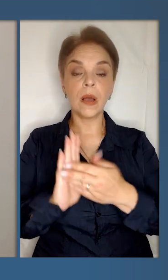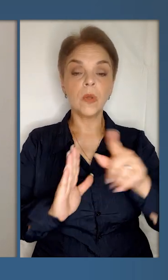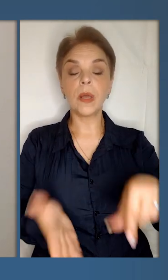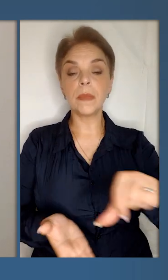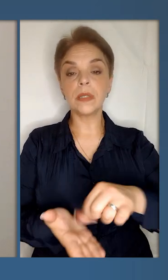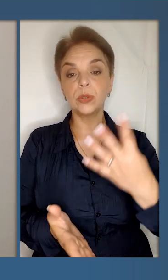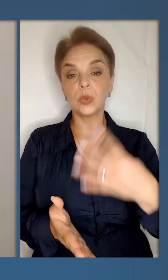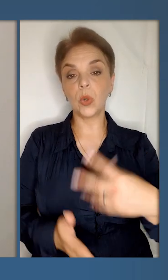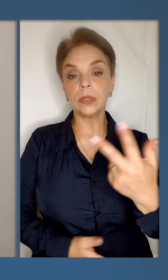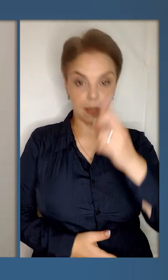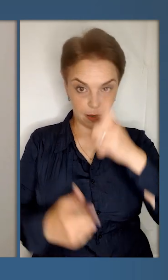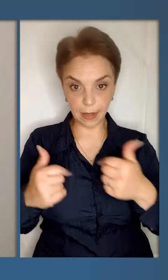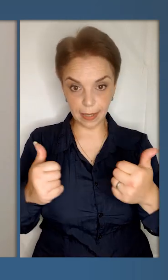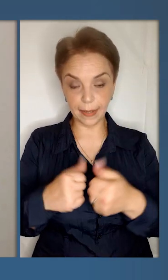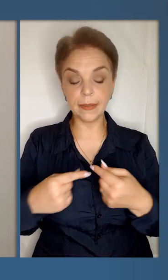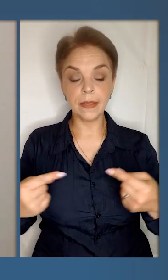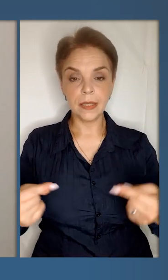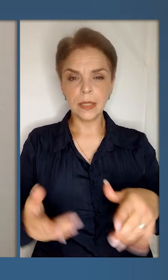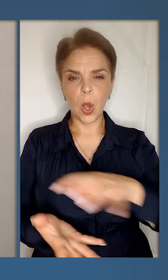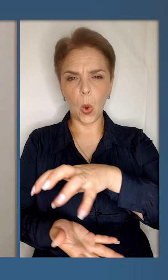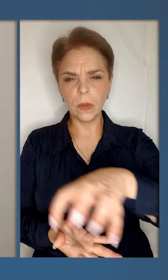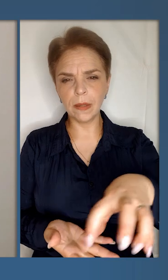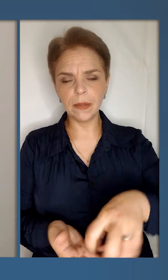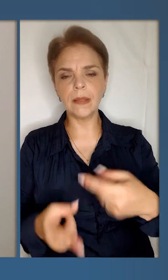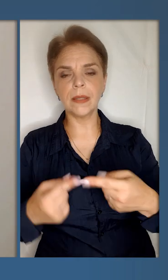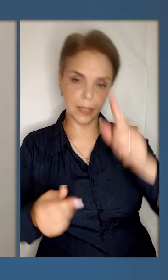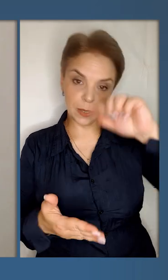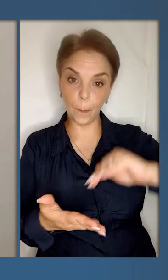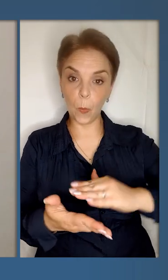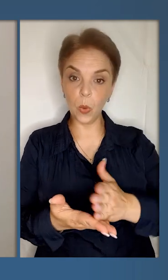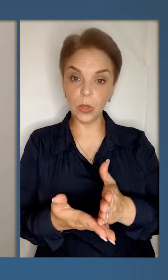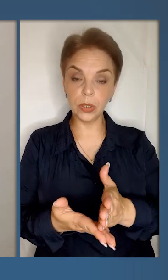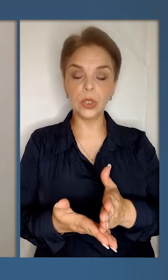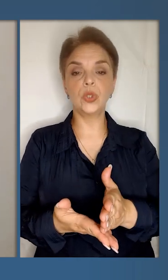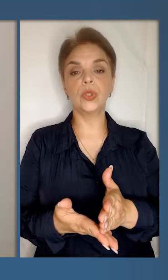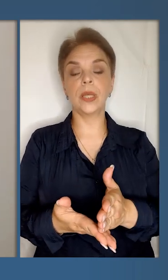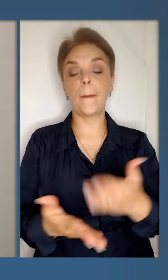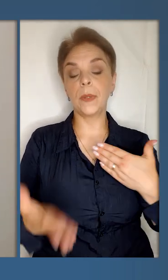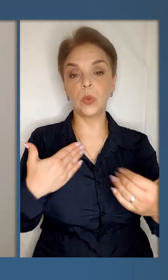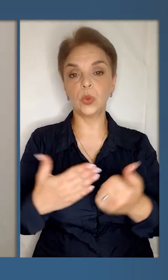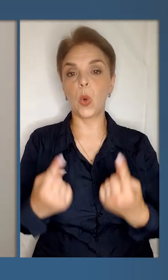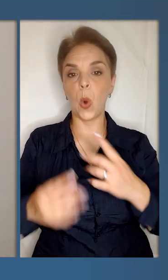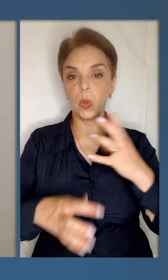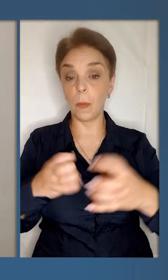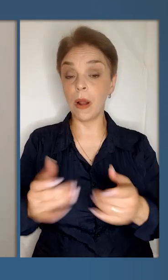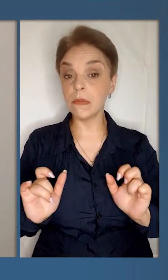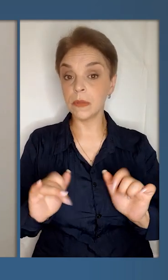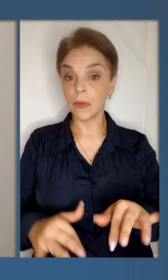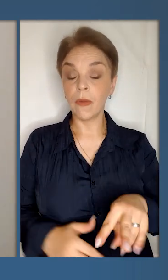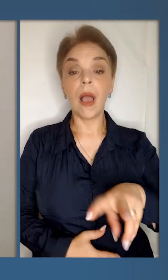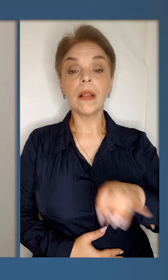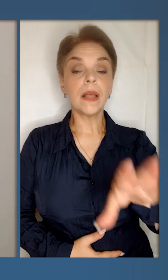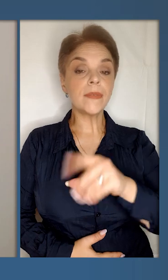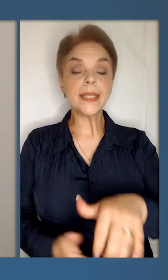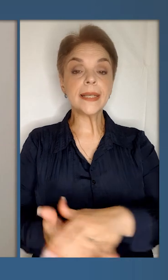там представлені 42 країни, різні континенти, різні політичні підходи до глобальних справ. Але